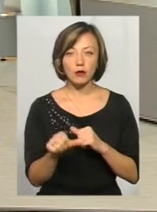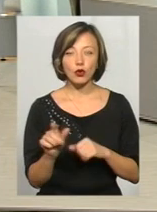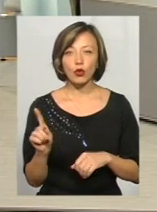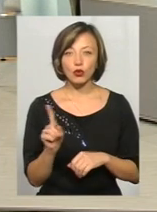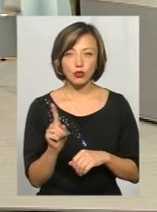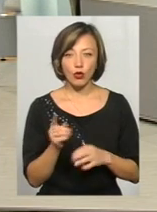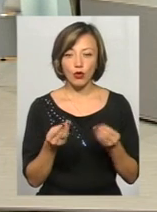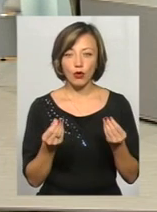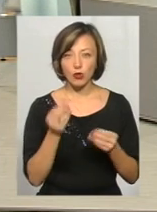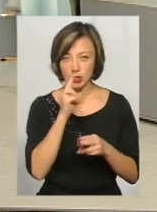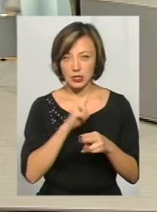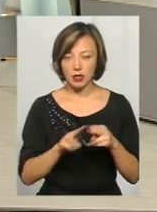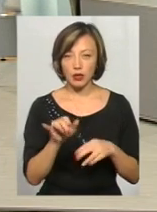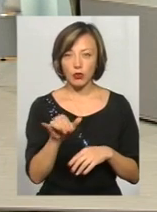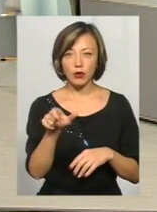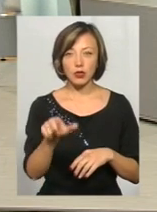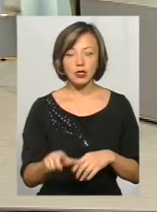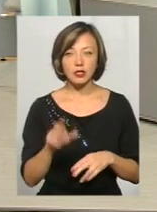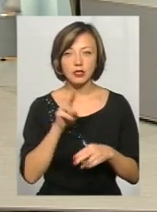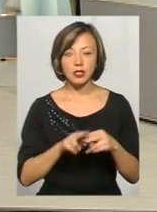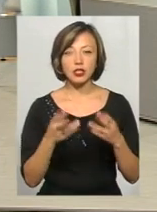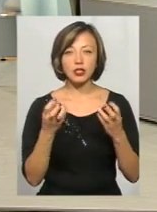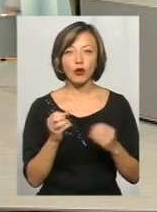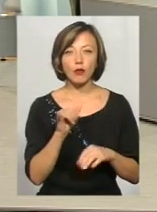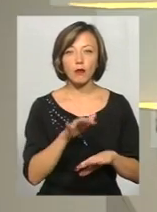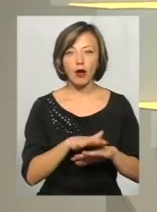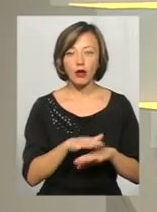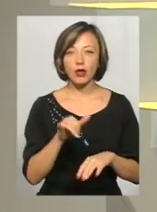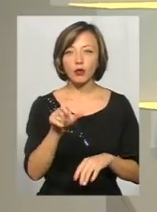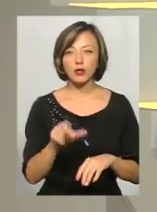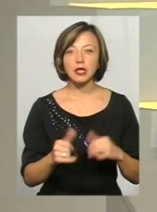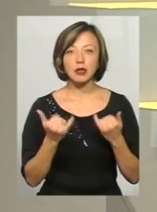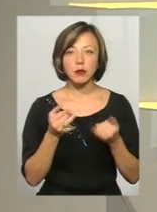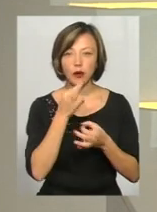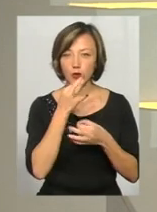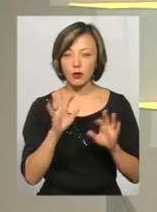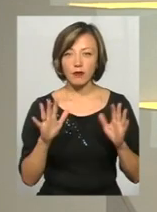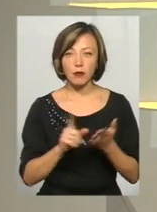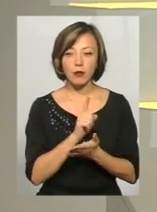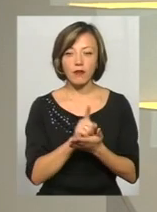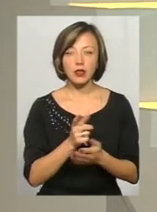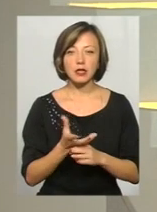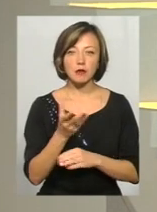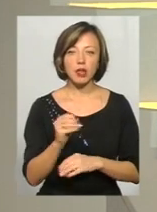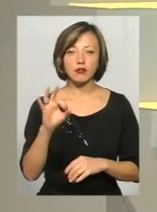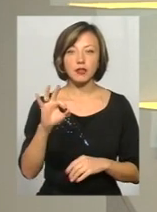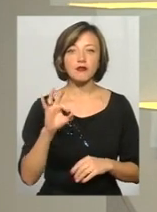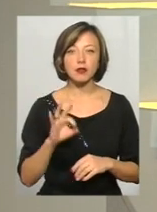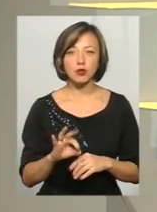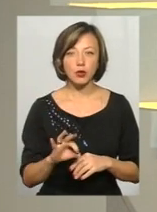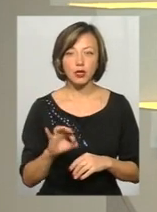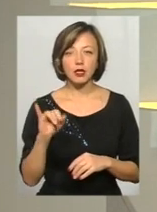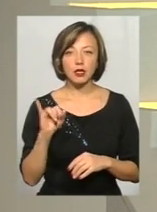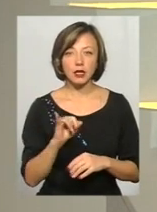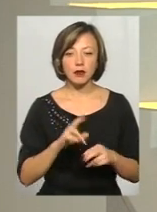гроші зникли в людини, вони зникли ще й в банку, і людина тепер в будь-якому випадку повинна сплачувати відсотки, так